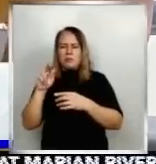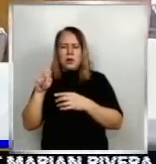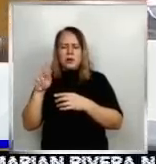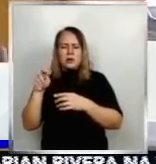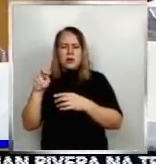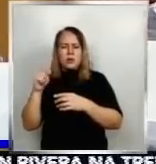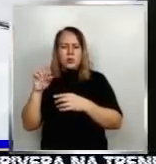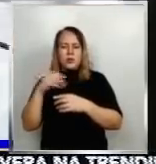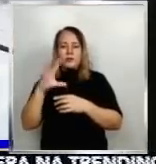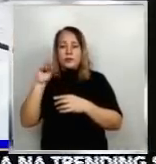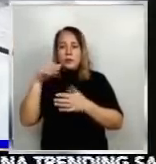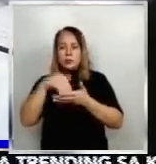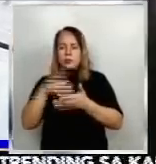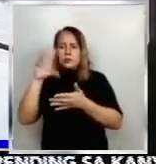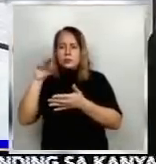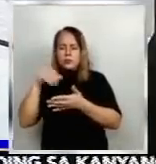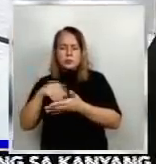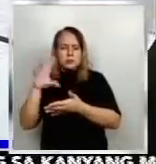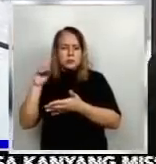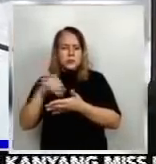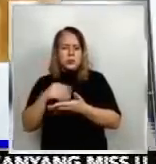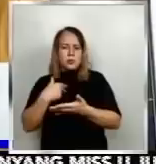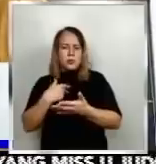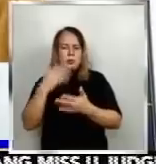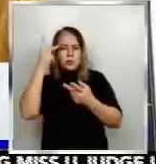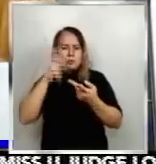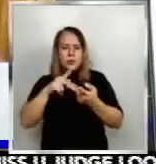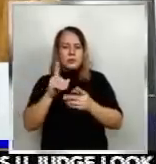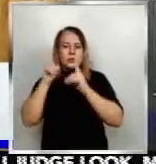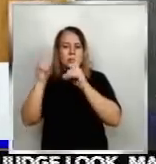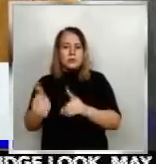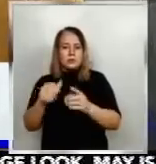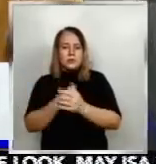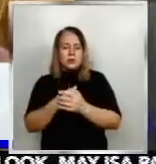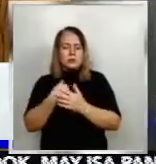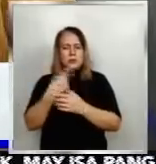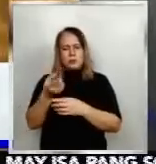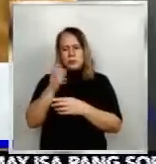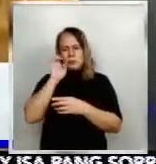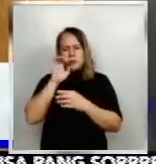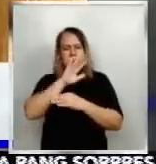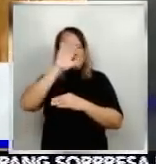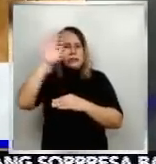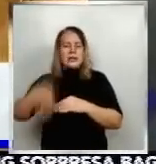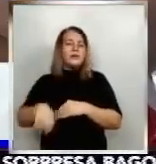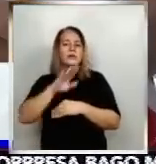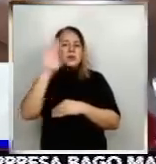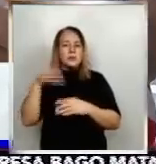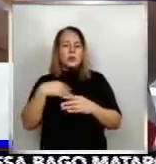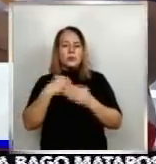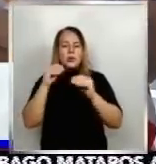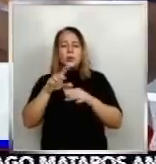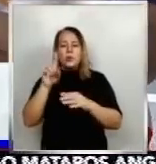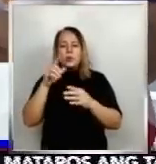transfer. Ang nakalistang purpose of remittance, donation. Sabi ni Eugenio, niminsan hindi siya nag-input ng one-time password